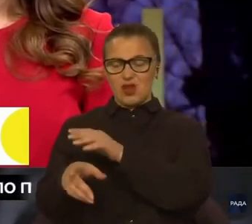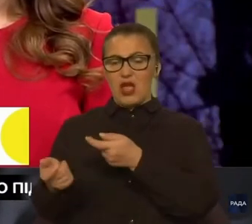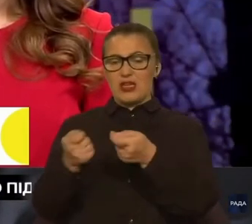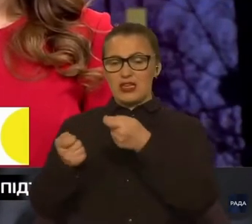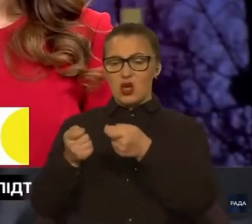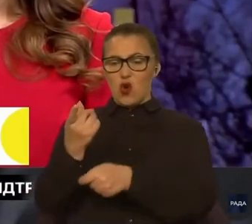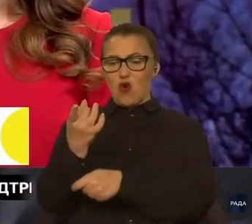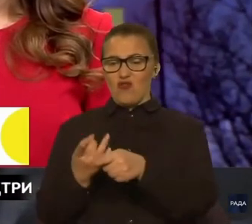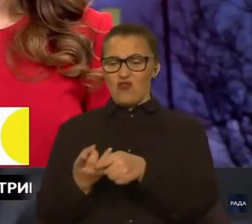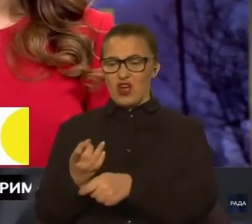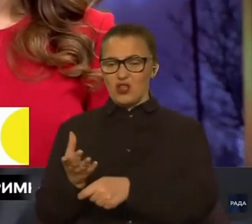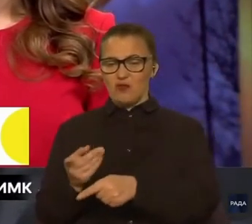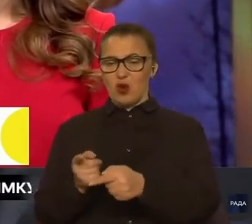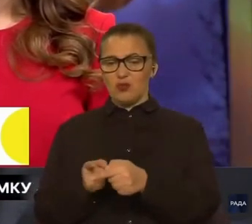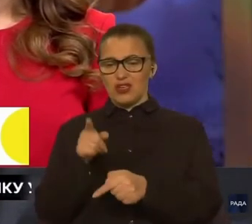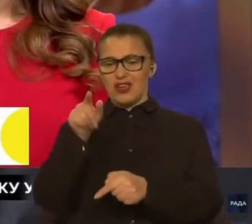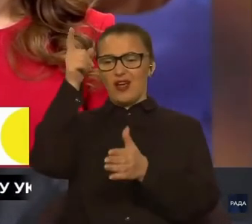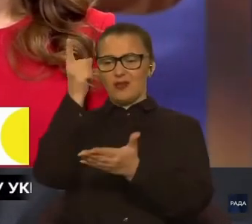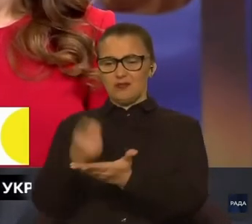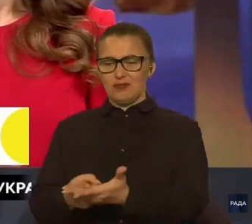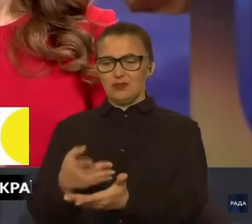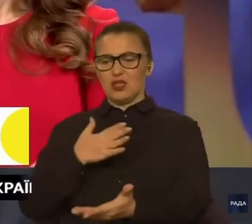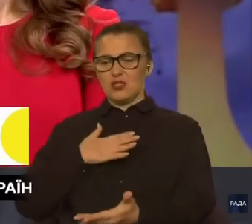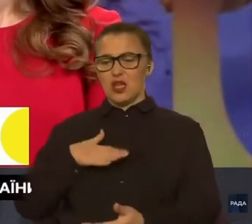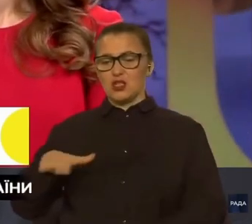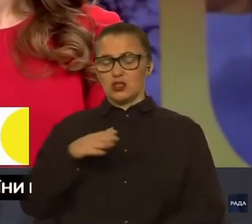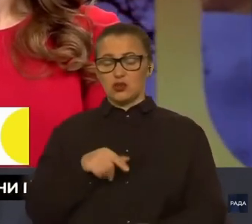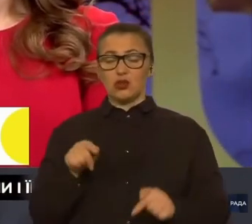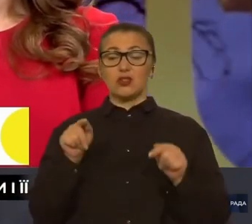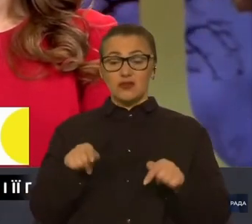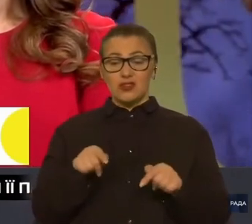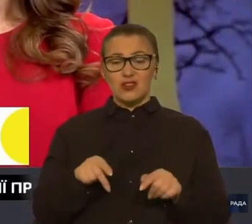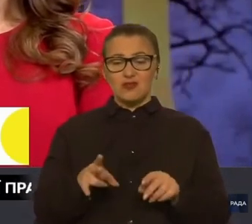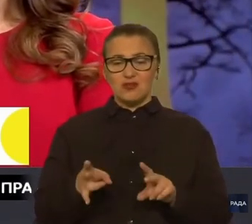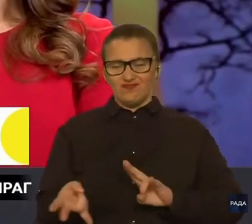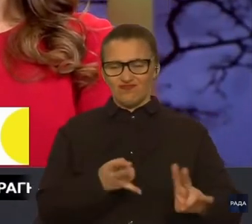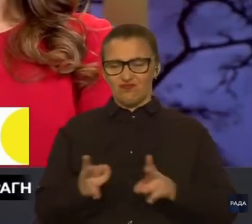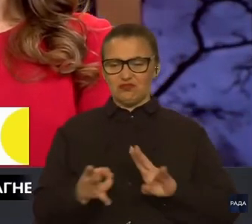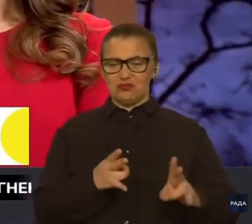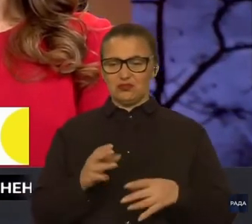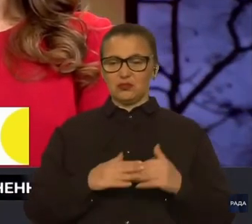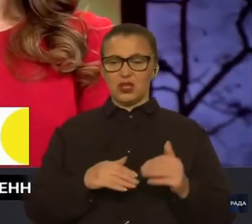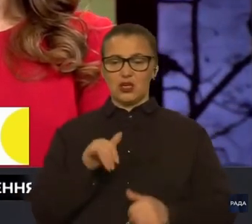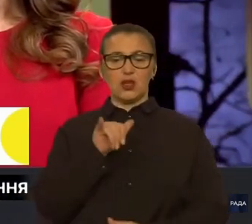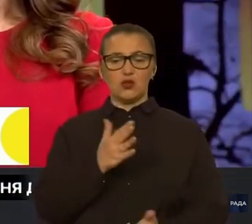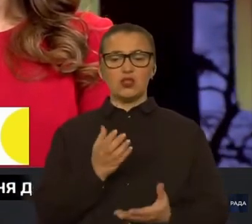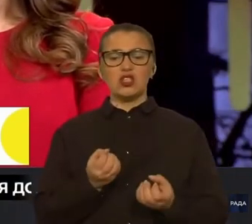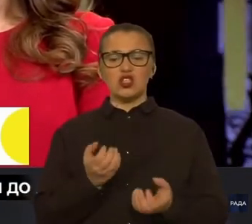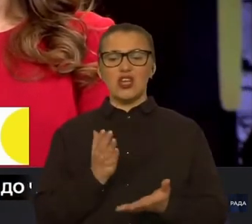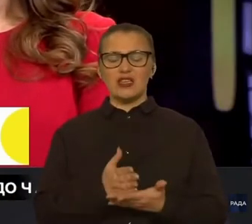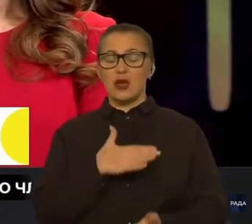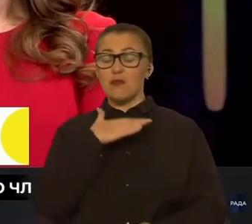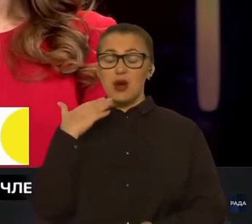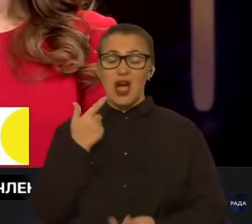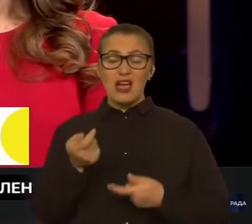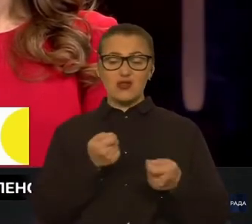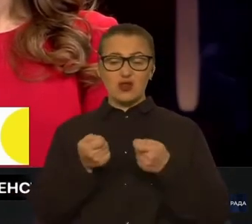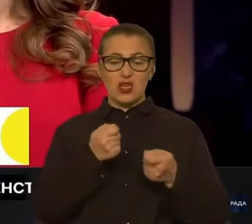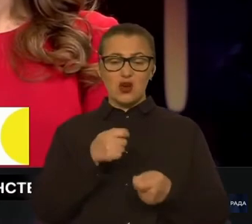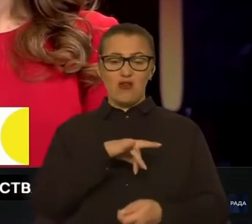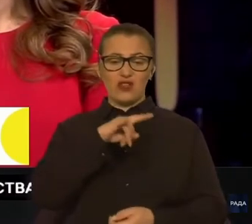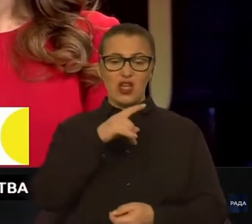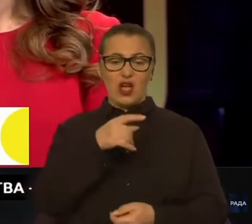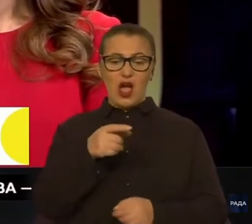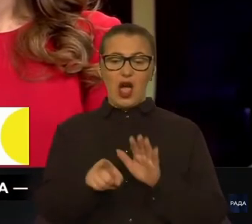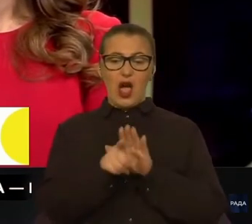сягне цих територій. Саме в цьому підступна практика, що в них ще є багато керованих авіабомб. Ми